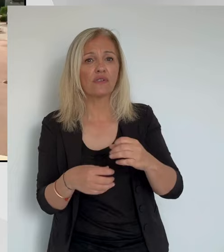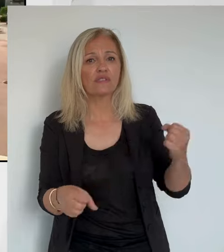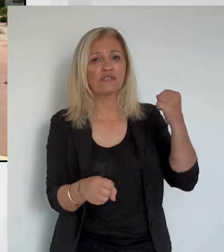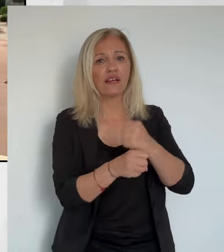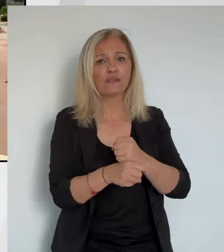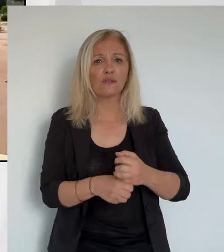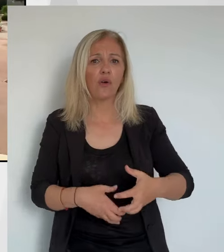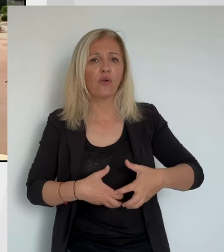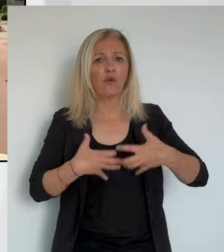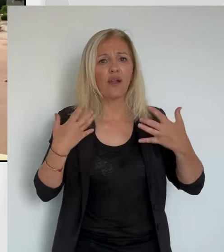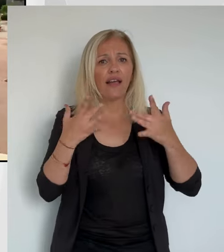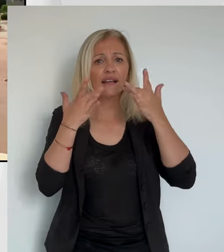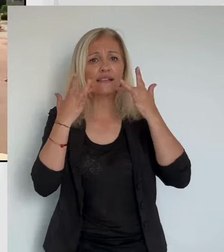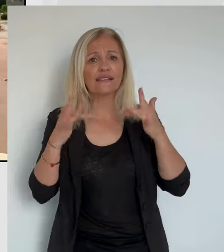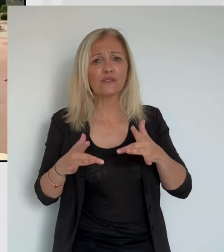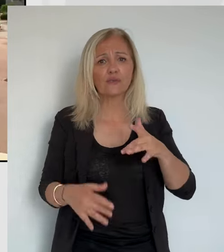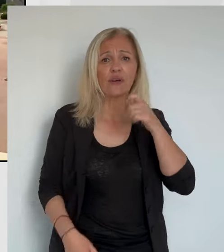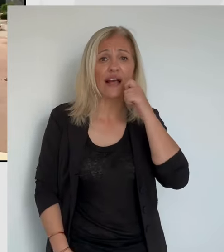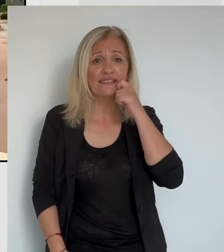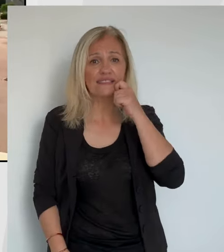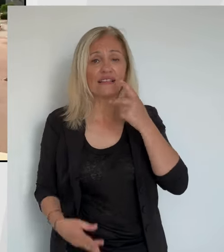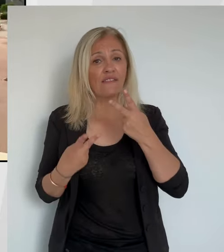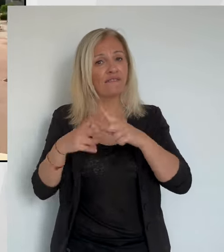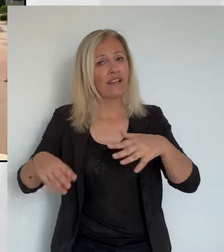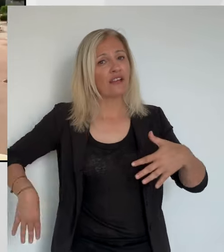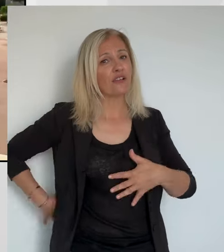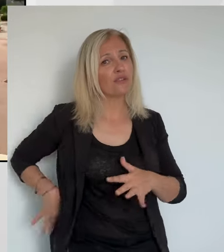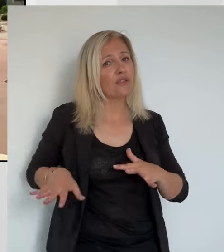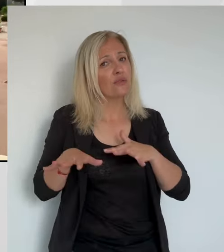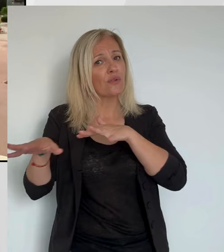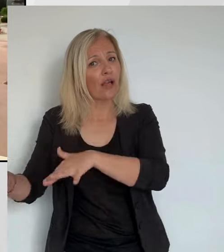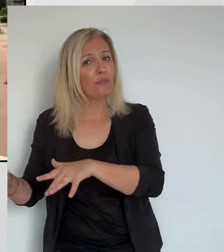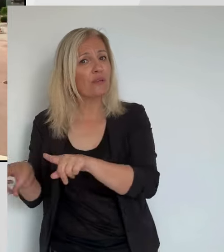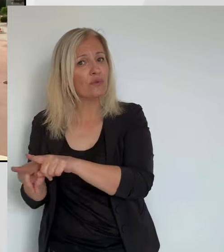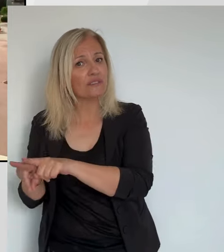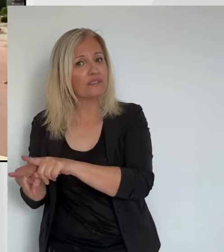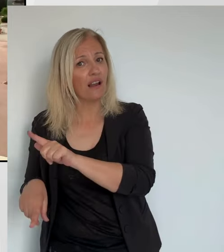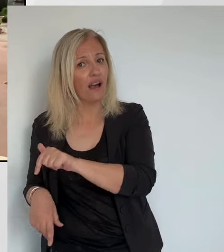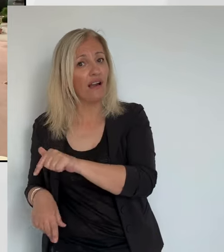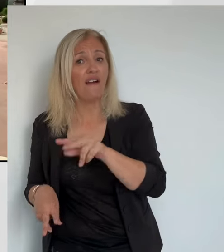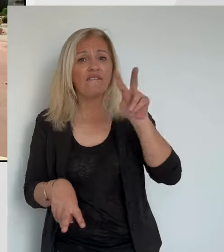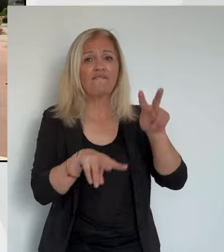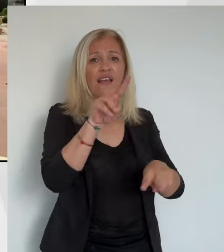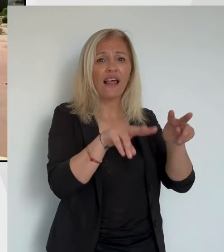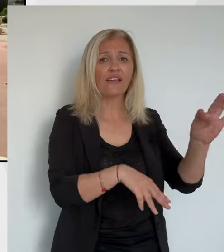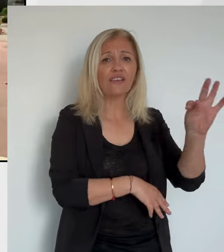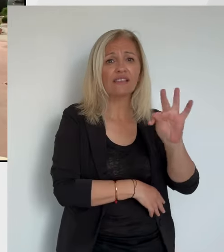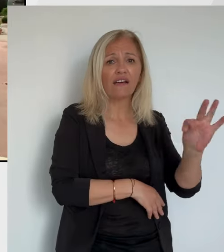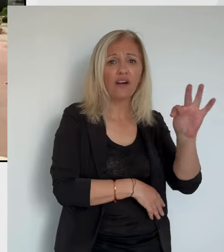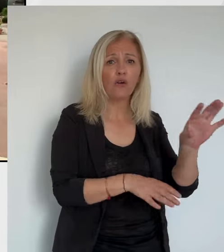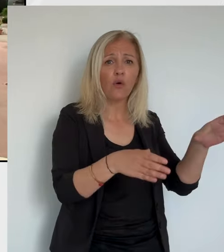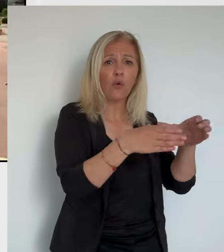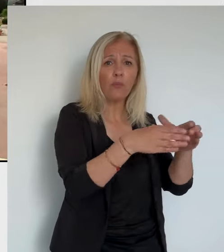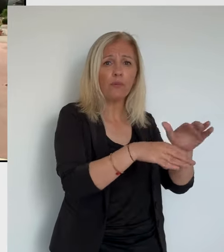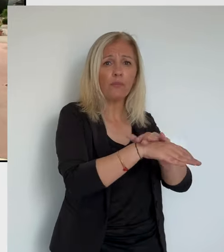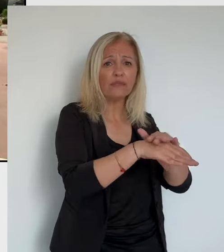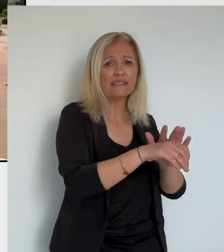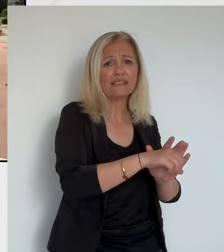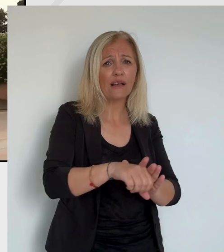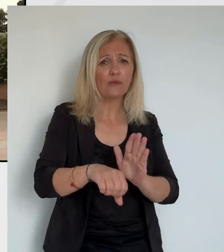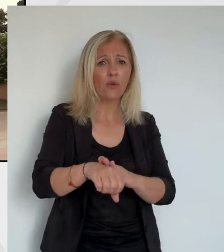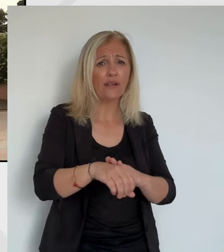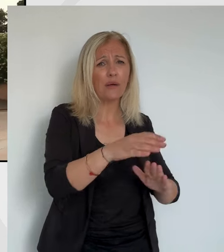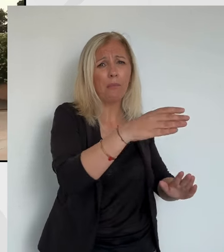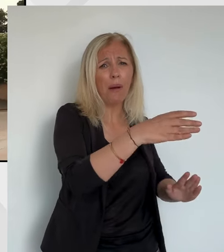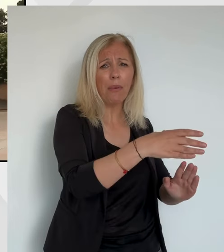certaines religions, parce qu'ils parlent beaucoup de religion, notamment sur les réseaux sociaux. Mais je ne pense pas que ce soit une histoire de religion. Je pense que juste les gens, ils ont besoin de renouveau.